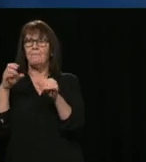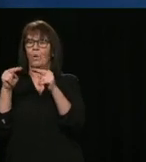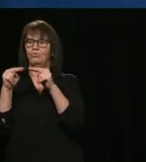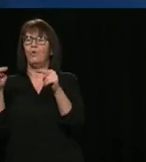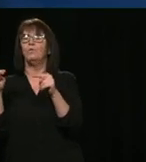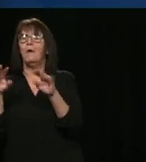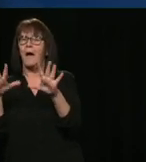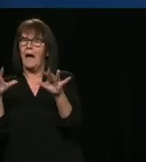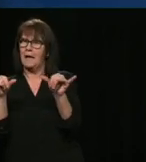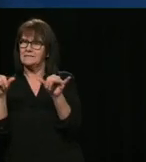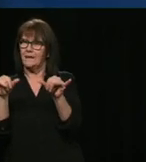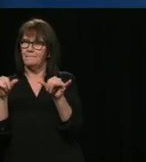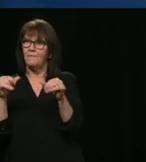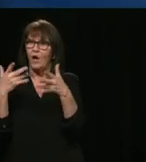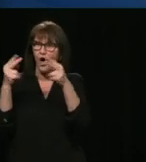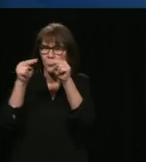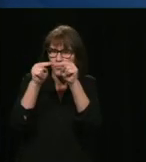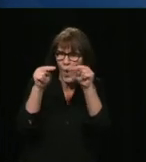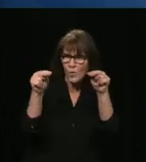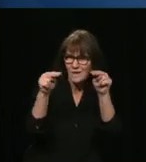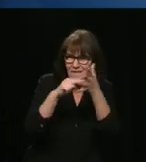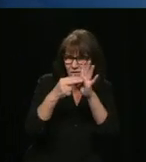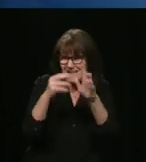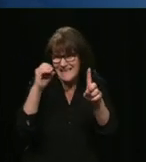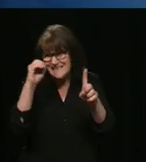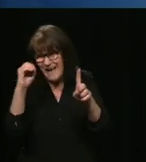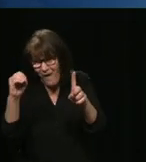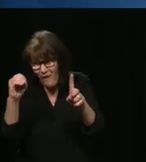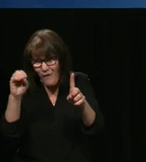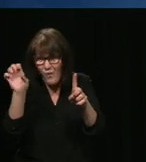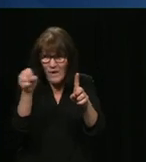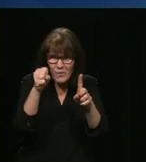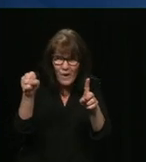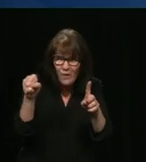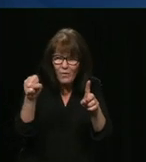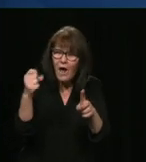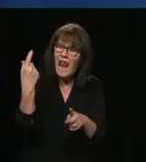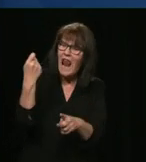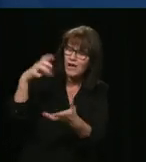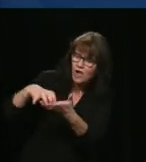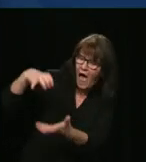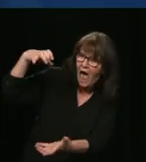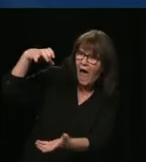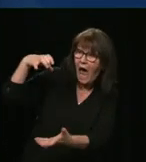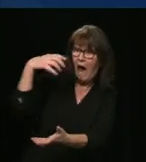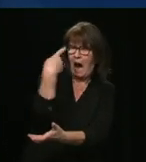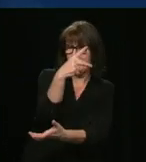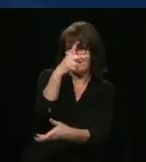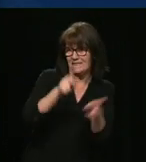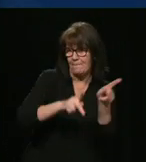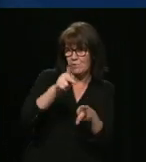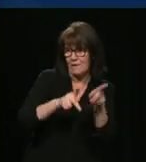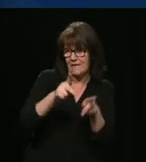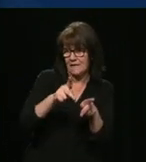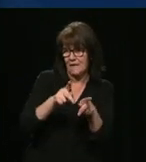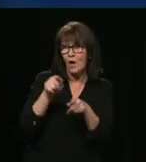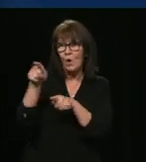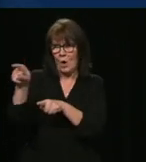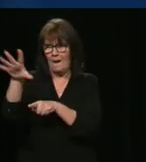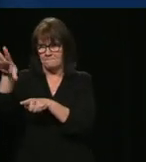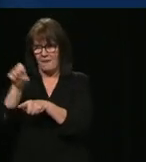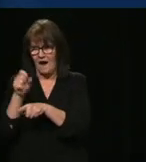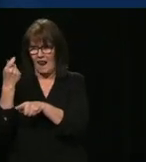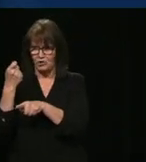ou non, il va investir de l'argent public dans le projet privé de Stephen Bruntman.